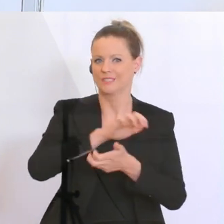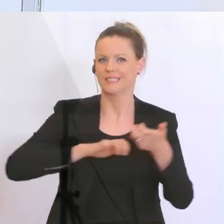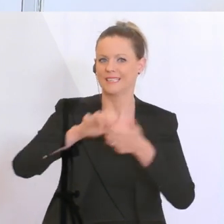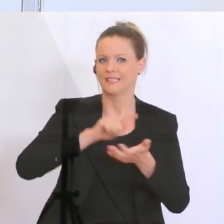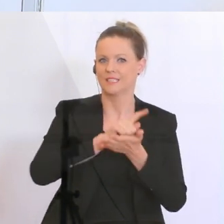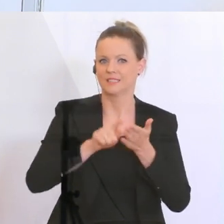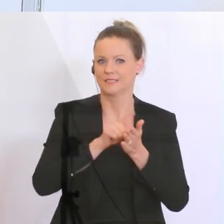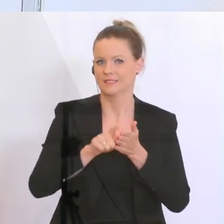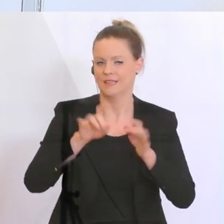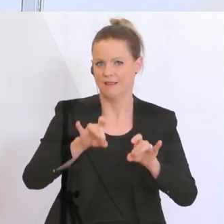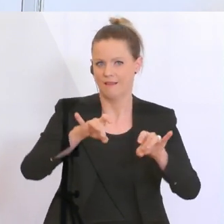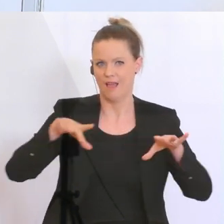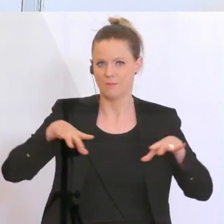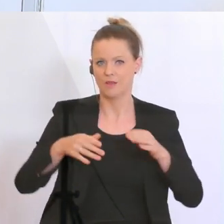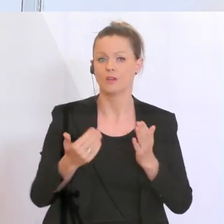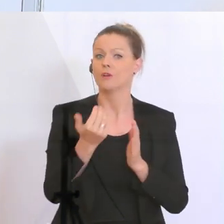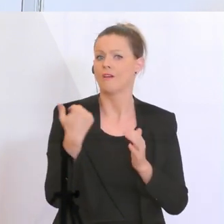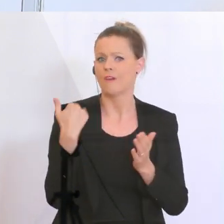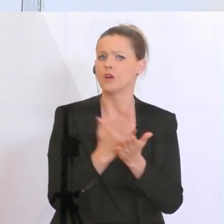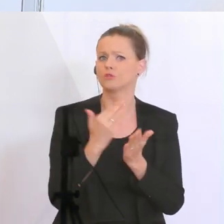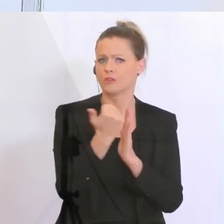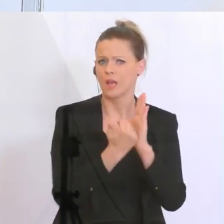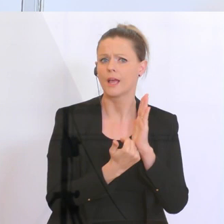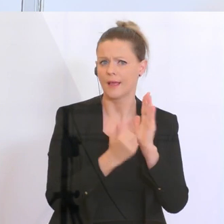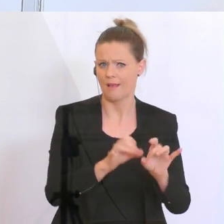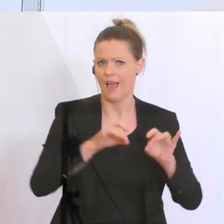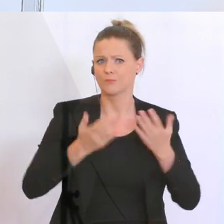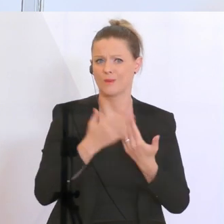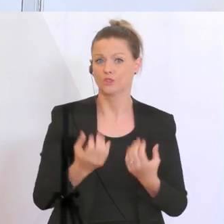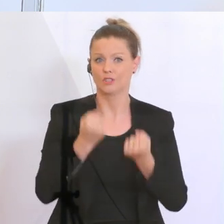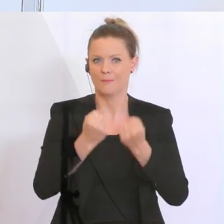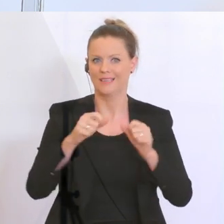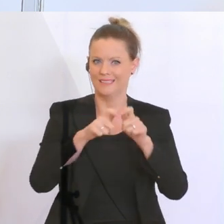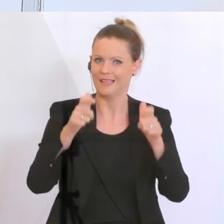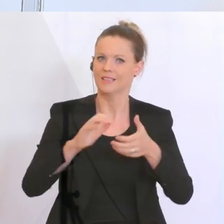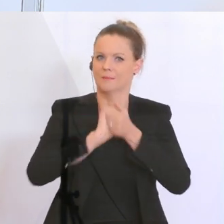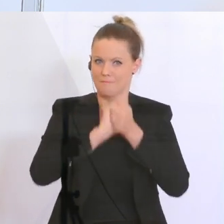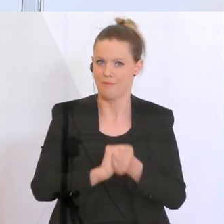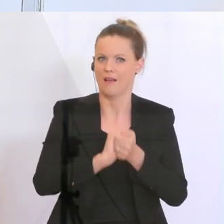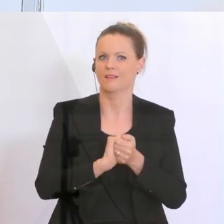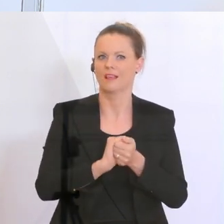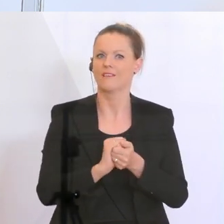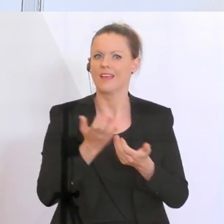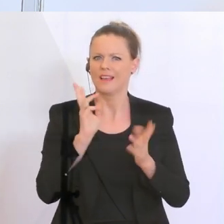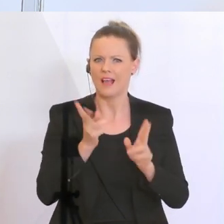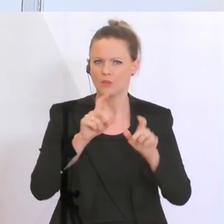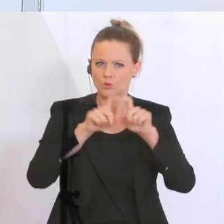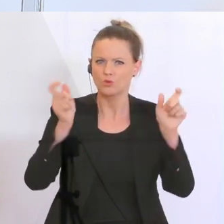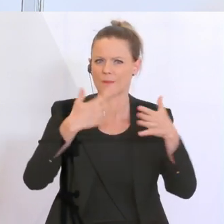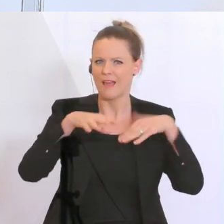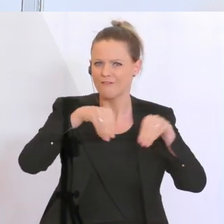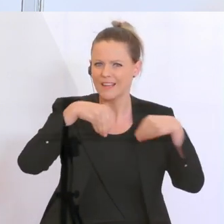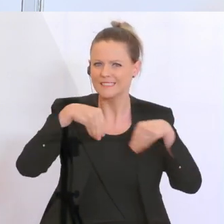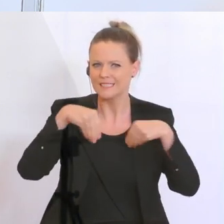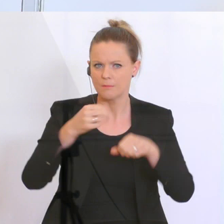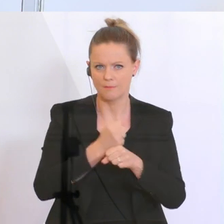haben ja bereits Regeln ausgesetzt, wie zum Beispiel den Stabilitätspakt, wo es darum geht, auch flexibler Schulden machen zu können. Das ist in Ordnung.